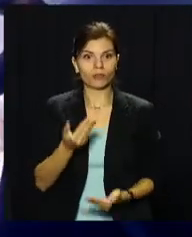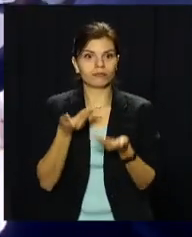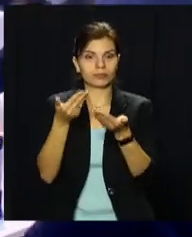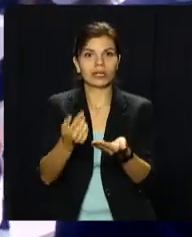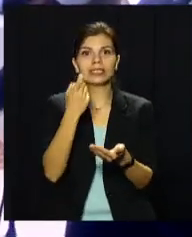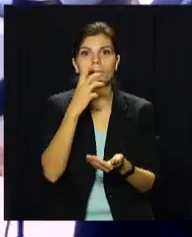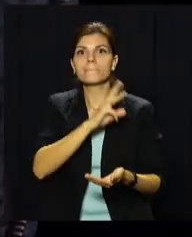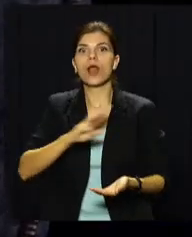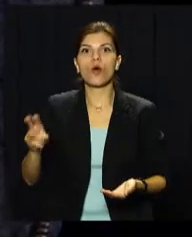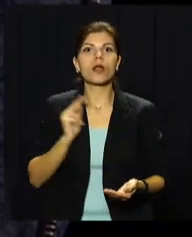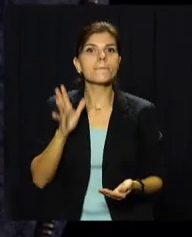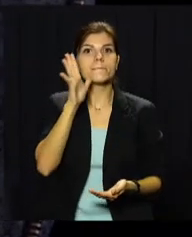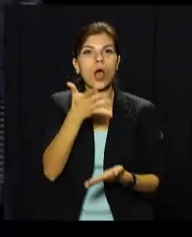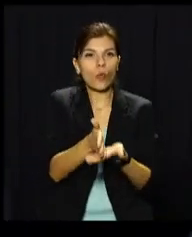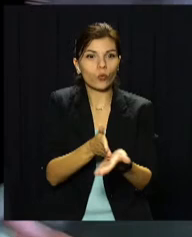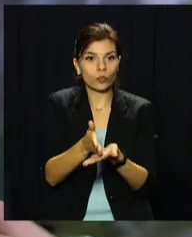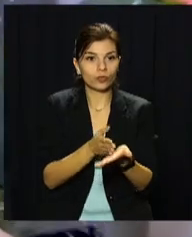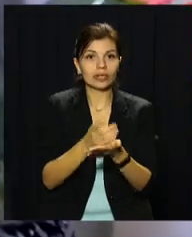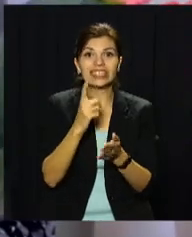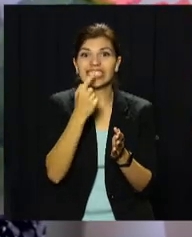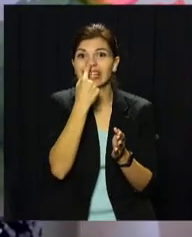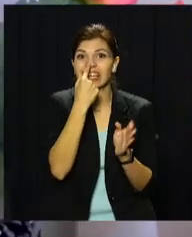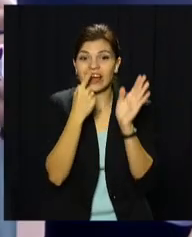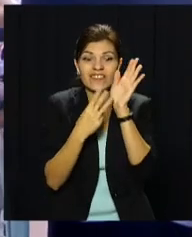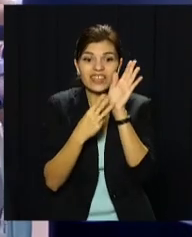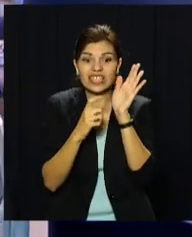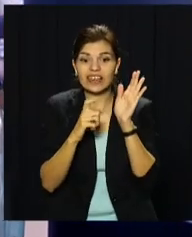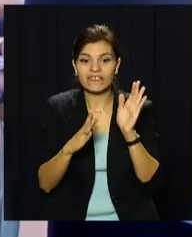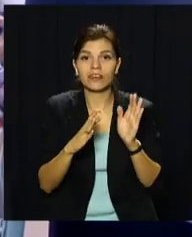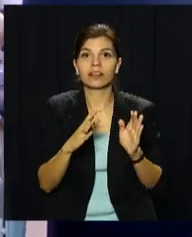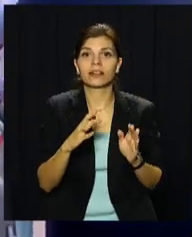ЦНАПу за п'ять років роботи. Це сталося за вісім хвилин до одинадцятої.